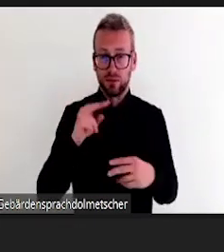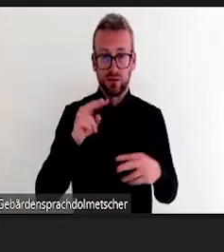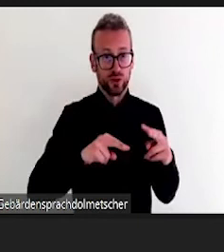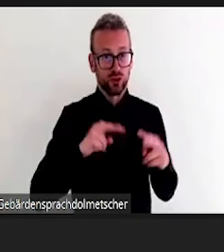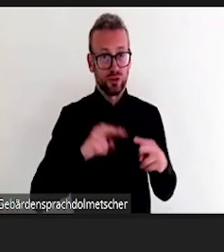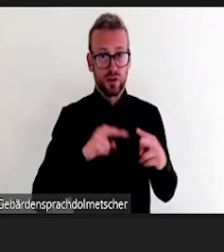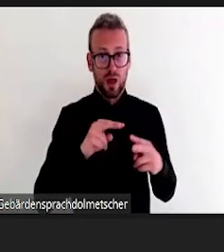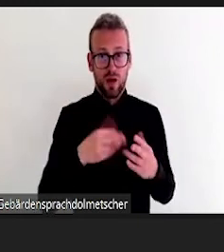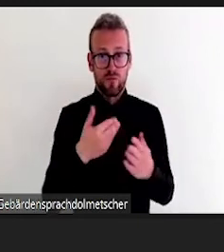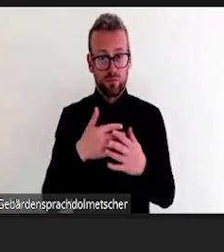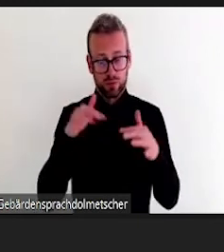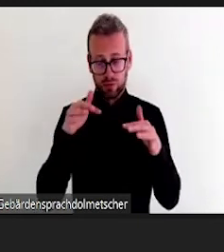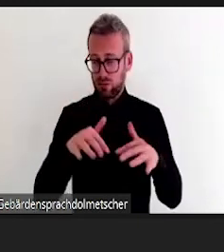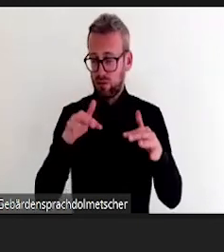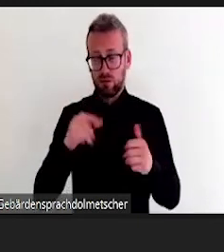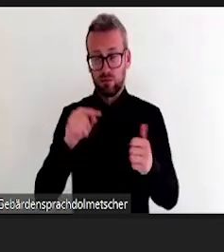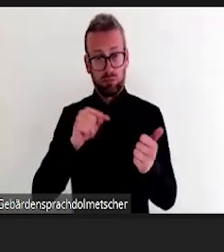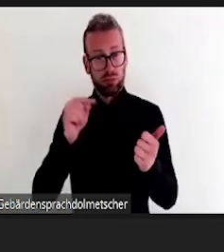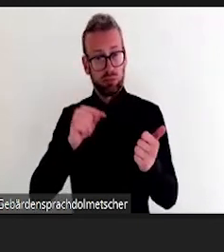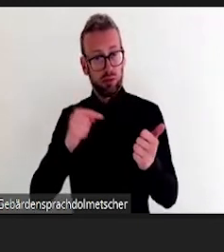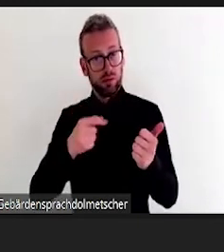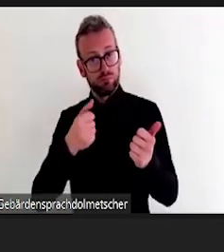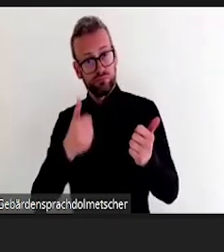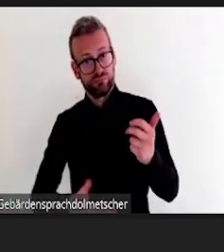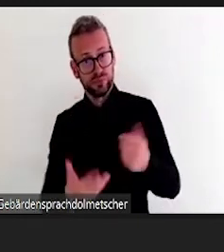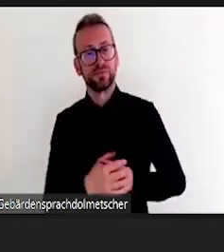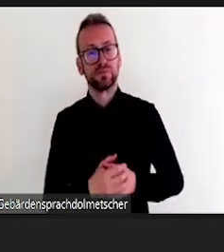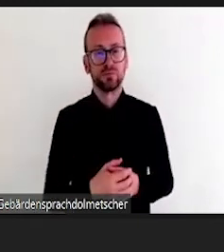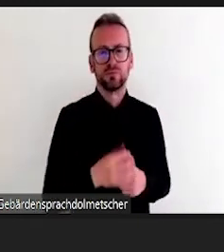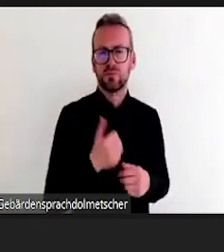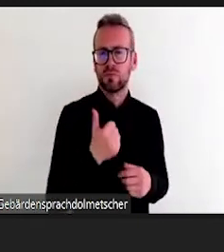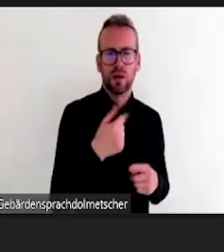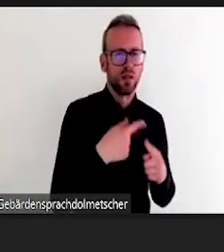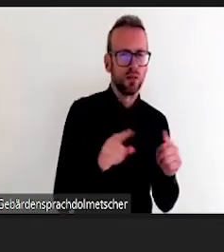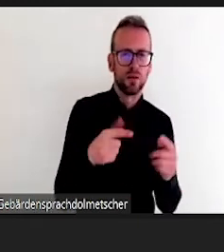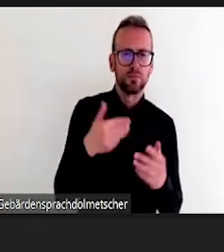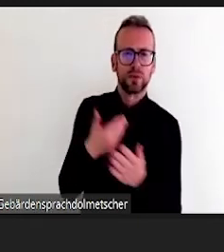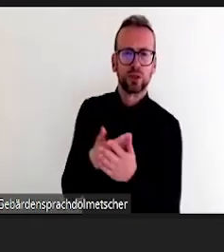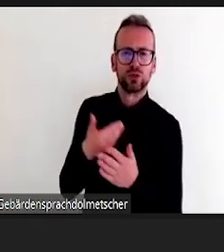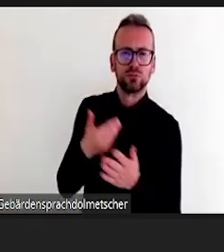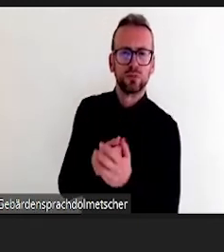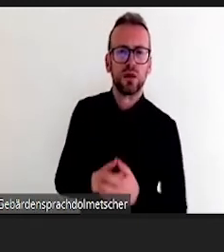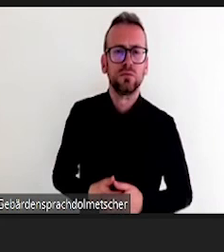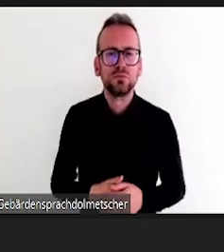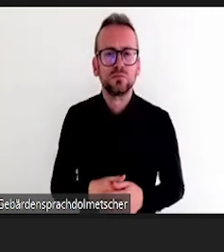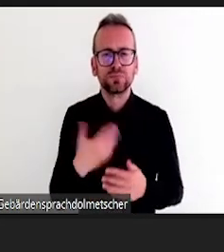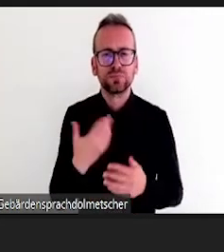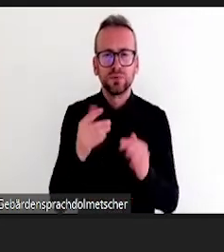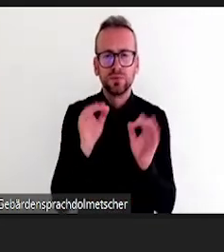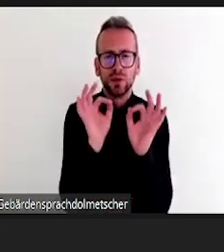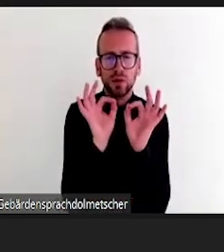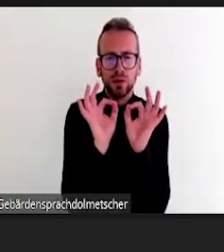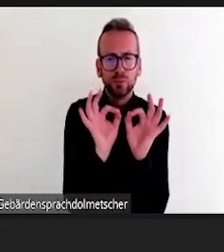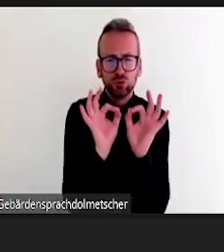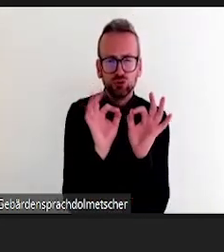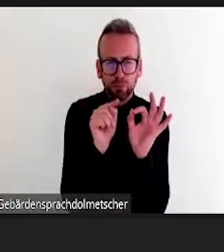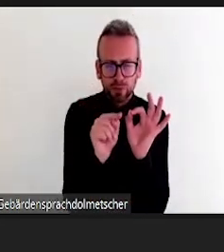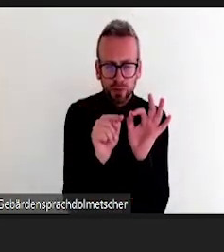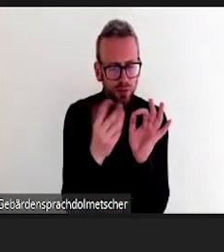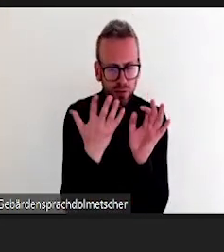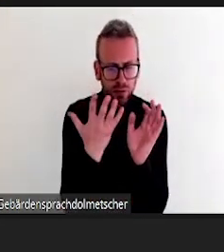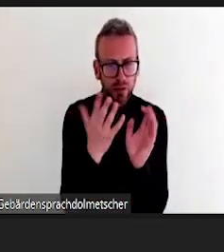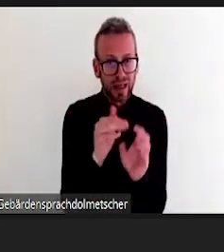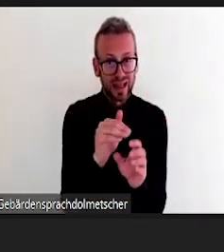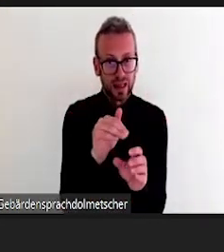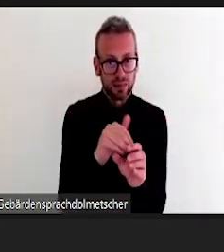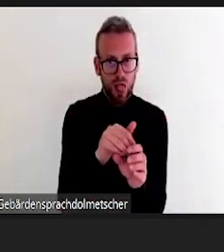neuen Medien wie Twitter oder Instagram dokumentieren. So kann man auch die klusiv arbeiten. Das ist natürlich auch nicht jedermanns Sache, sondern man muss